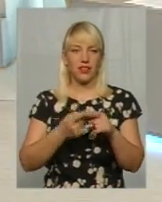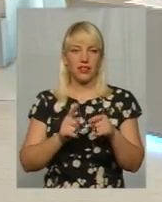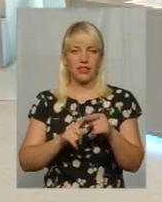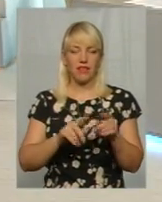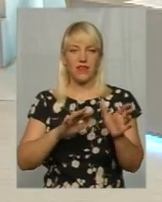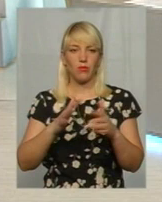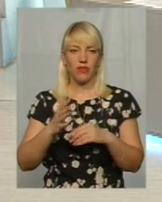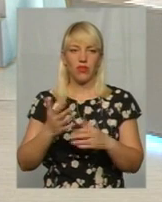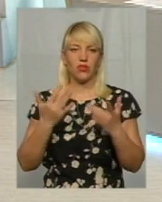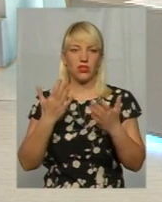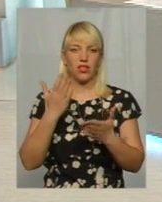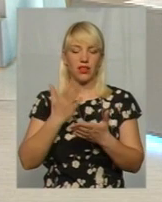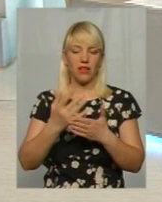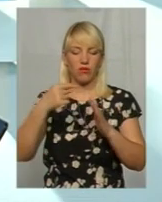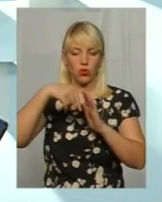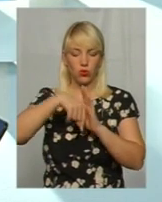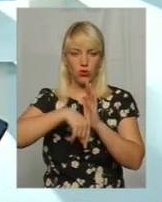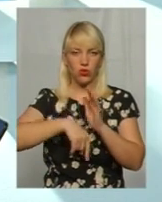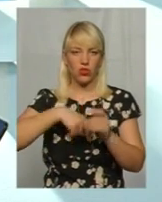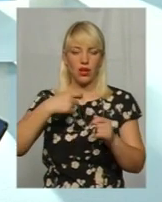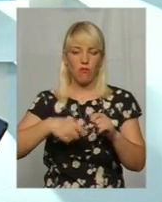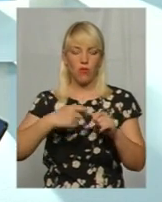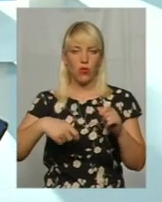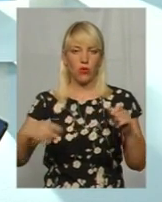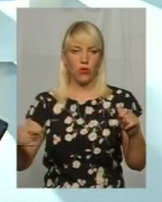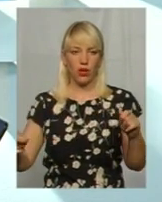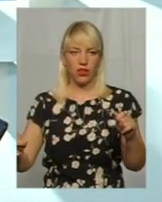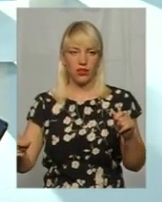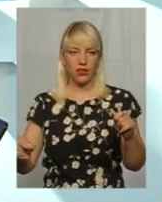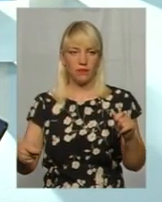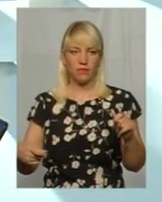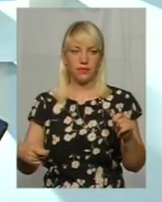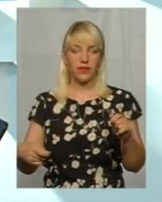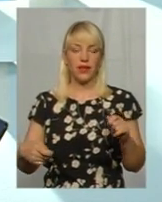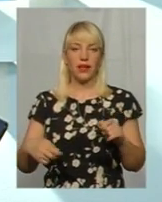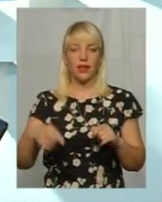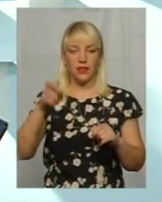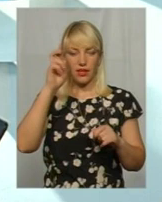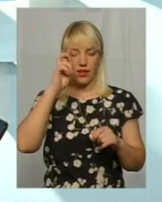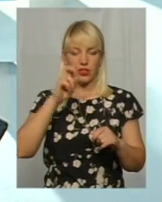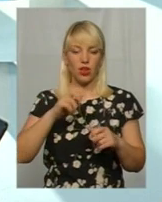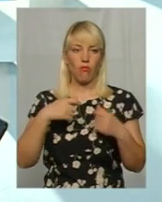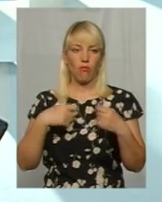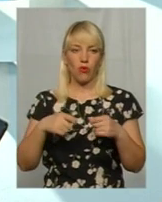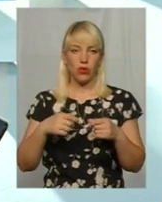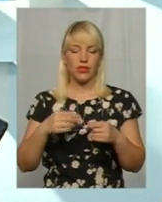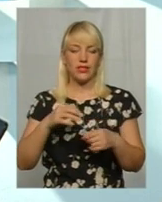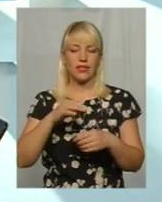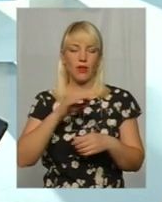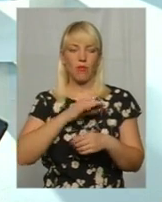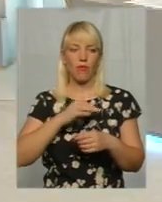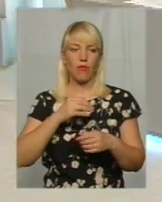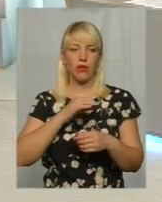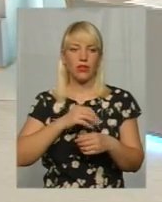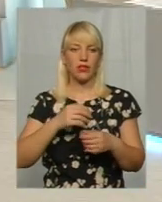внутрішня бюрократія, я бізнаю в Україні, на жаль, нікуди. В Держпродспоживслужби є свої певні плани, графіки